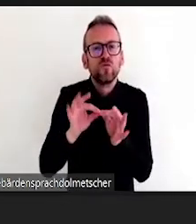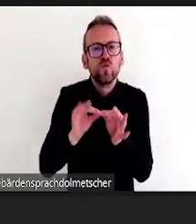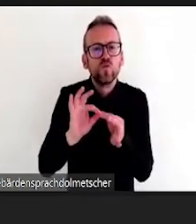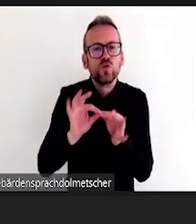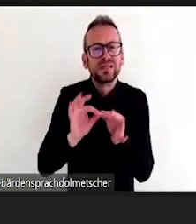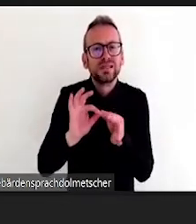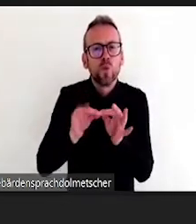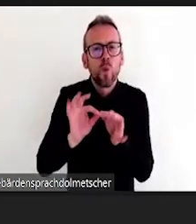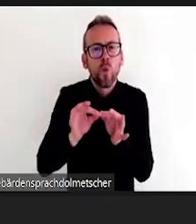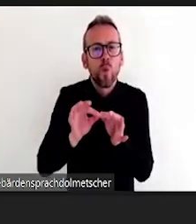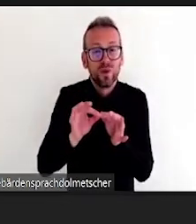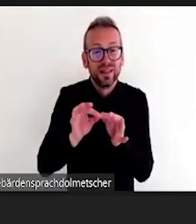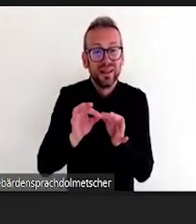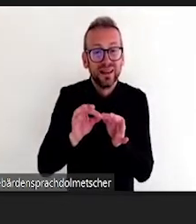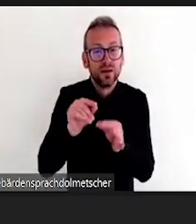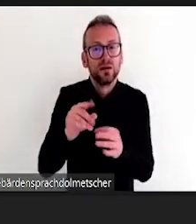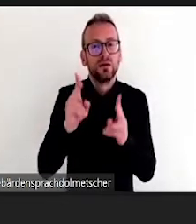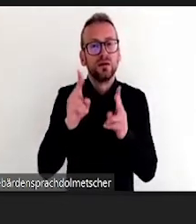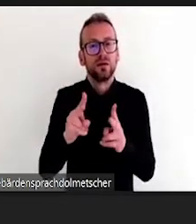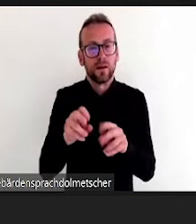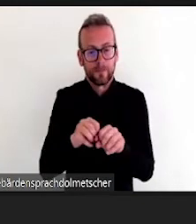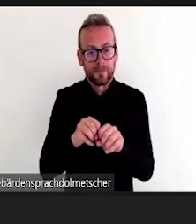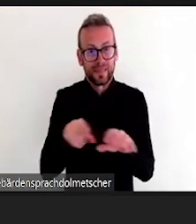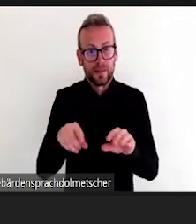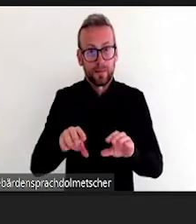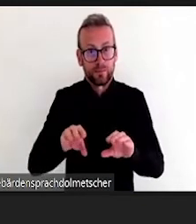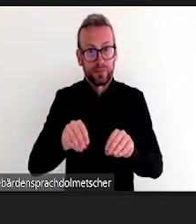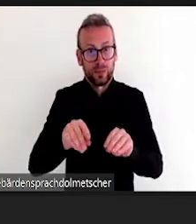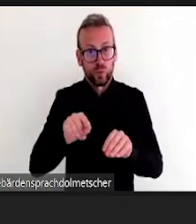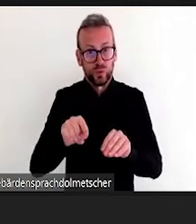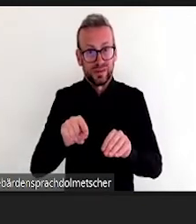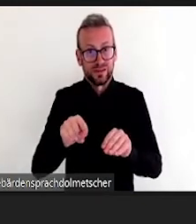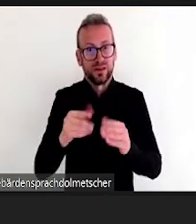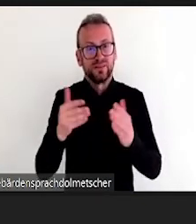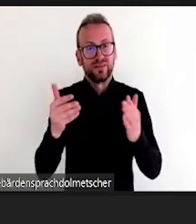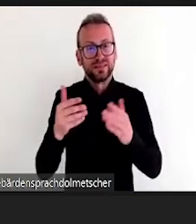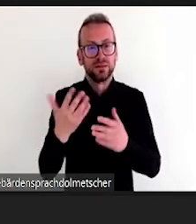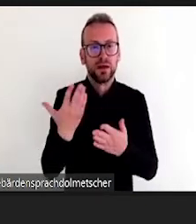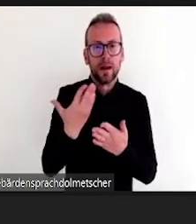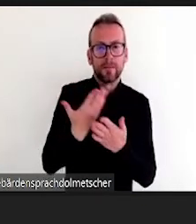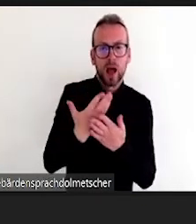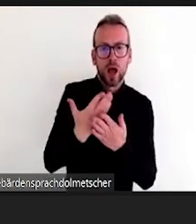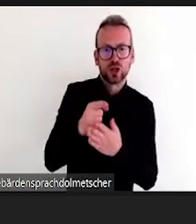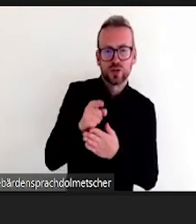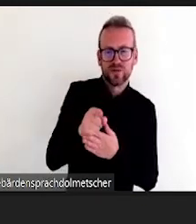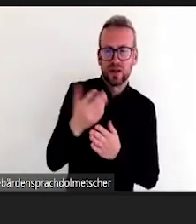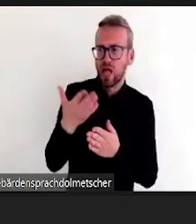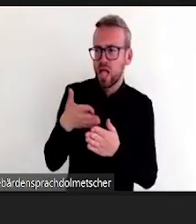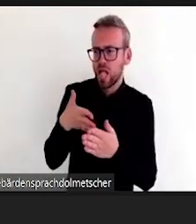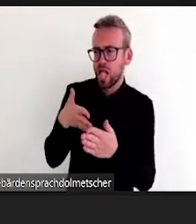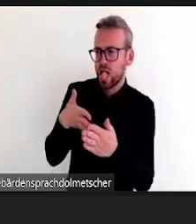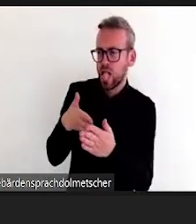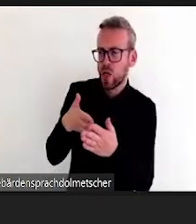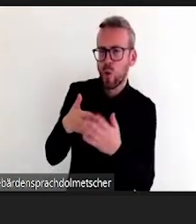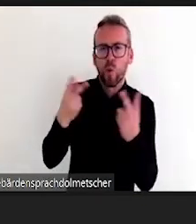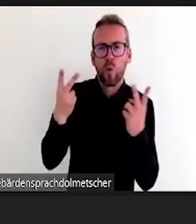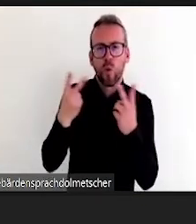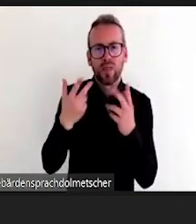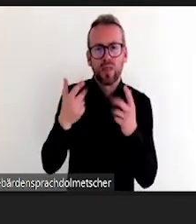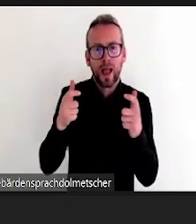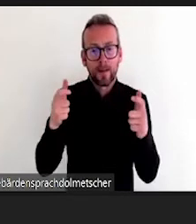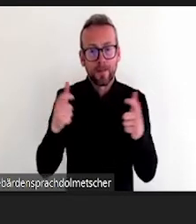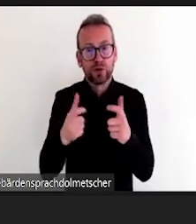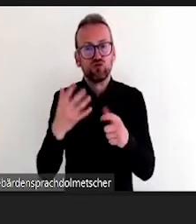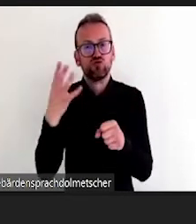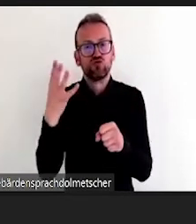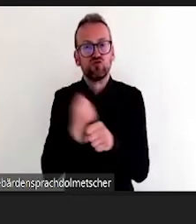der eher so in spezifischen Nischen schon sehr lange existiert mit diesen assistiven Technologien. Jetzt geht die